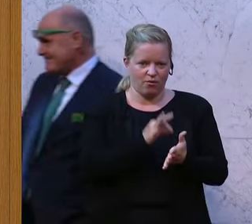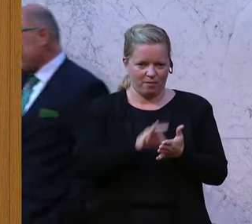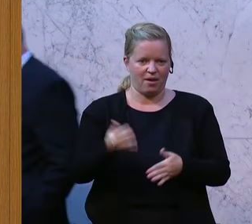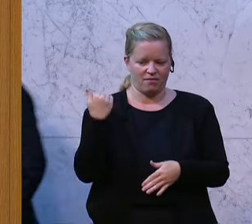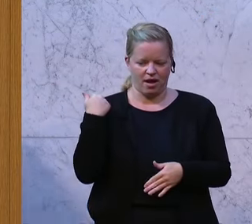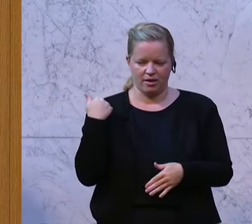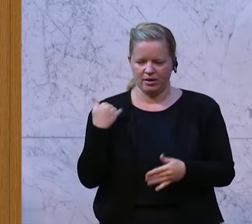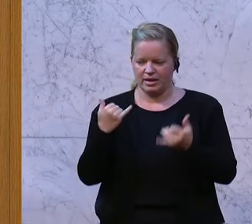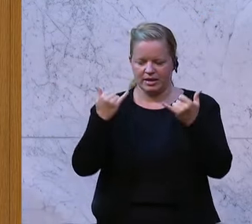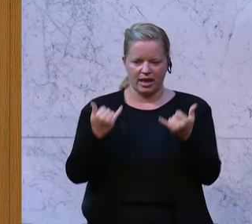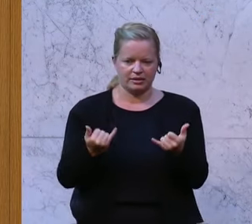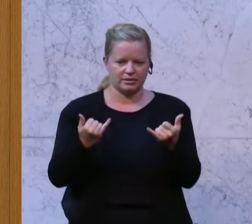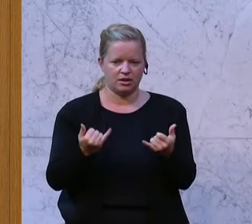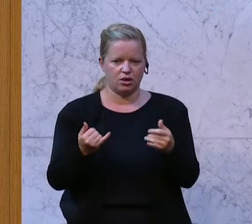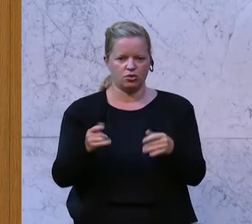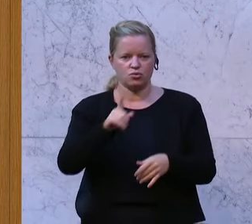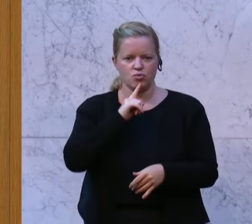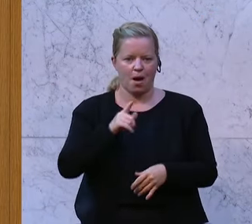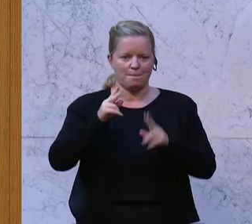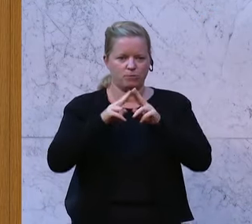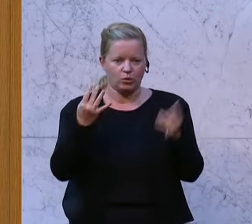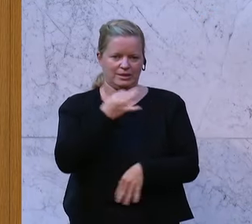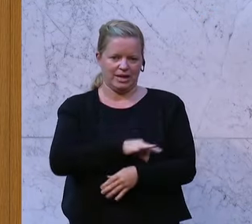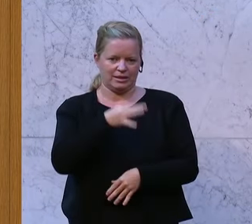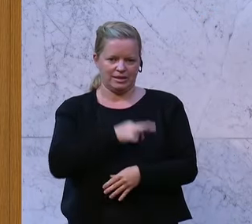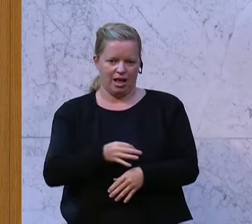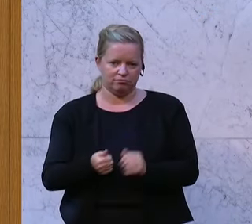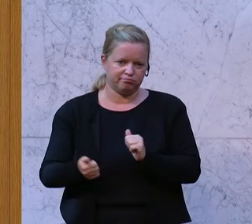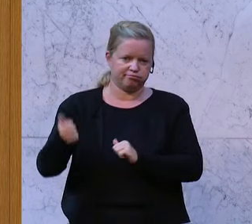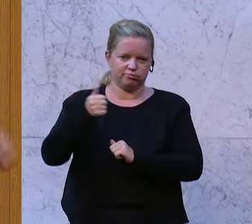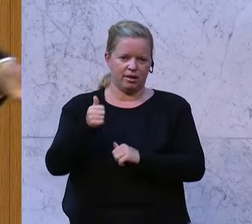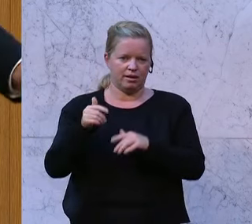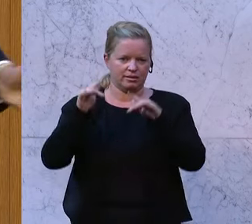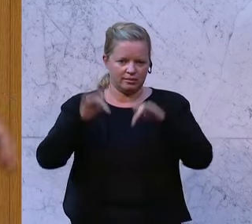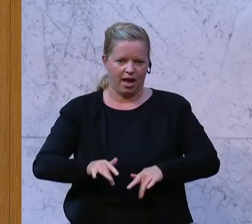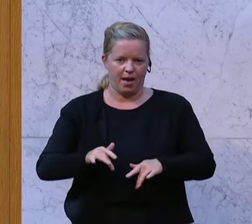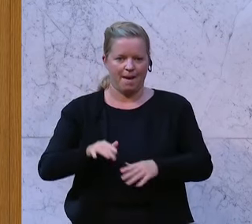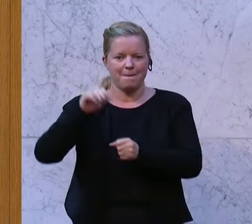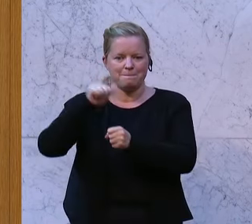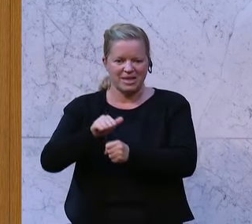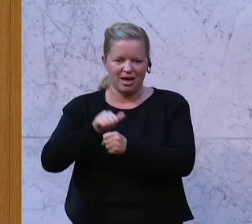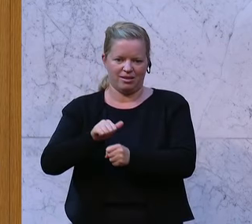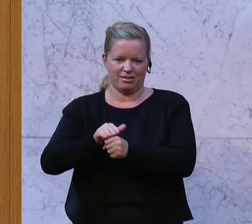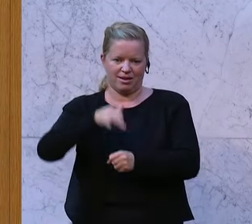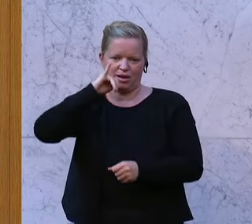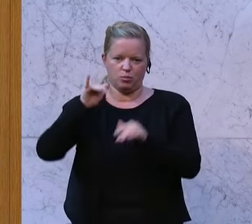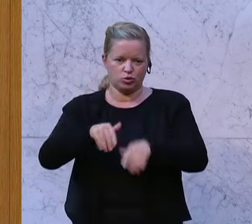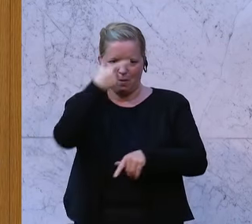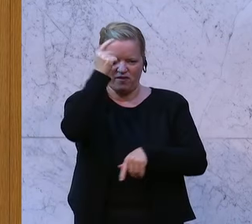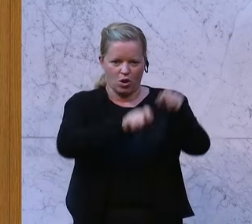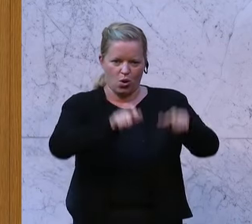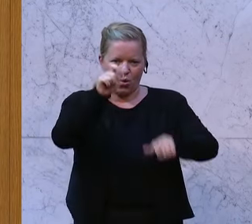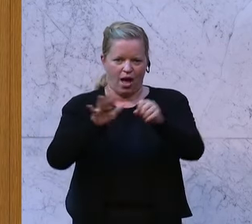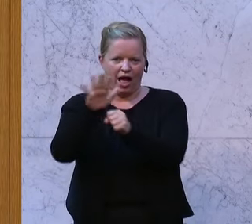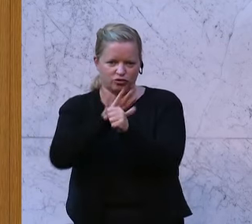wurden Sie heute nur noch von einem Bundeskanzler, der mittlerweile schon so weit ist, die eigene Bevölkerung schon beim Bier trinken anschwindeln zu müssen. Und genau so